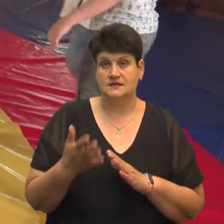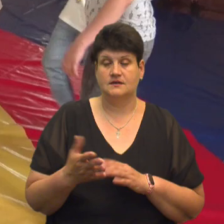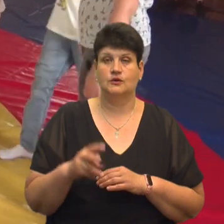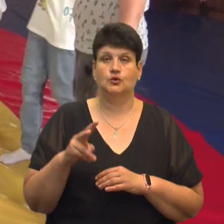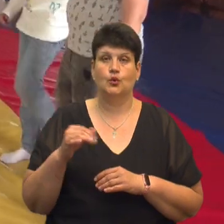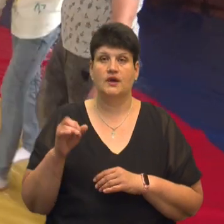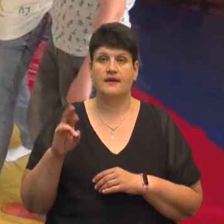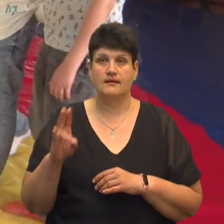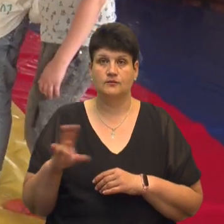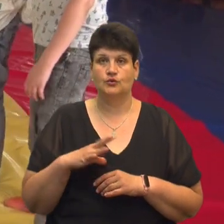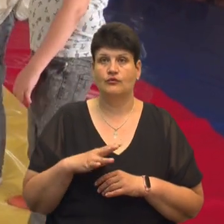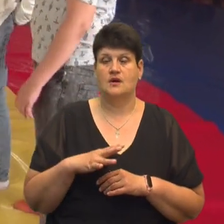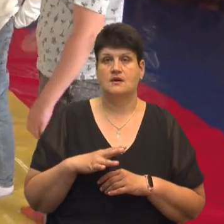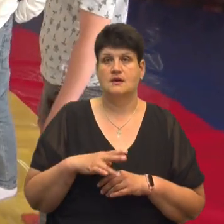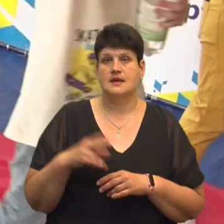однієї з команд.